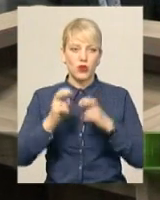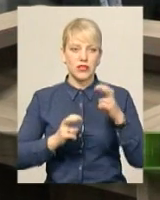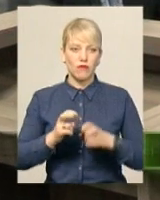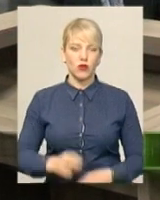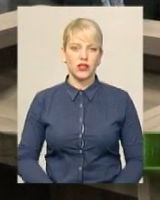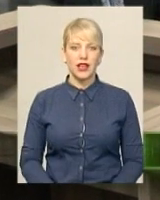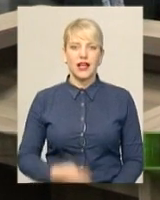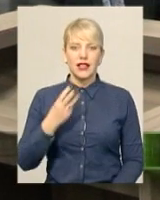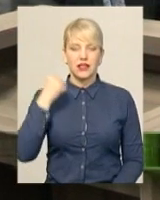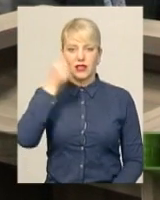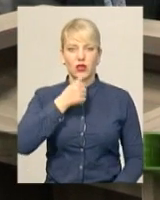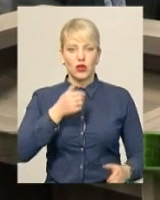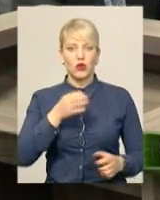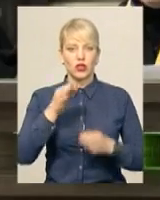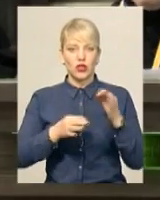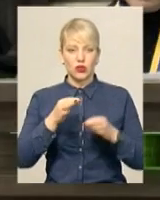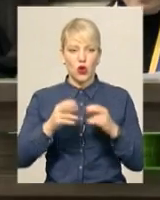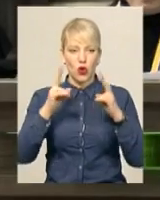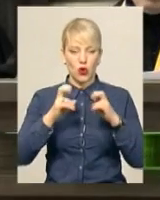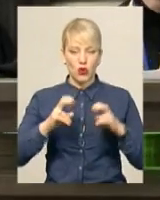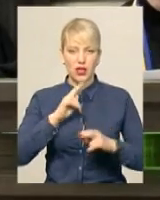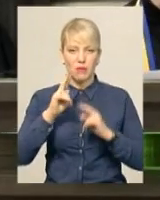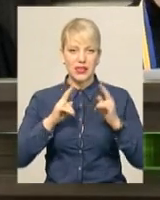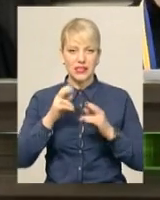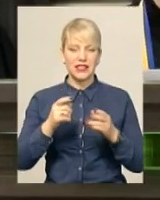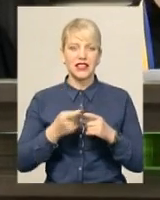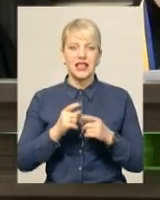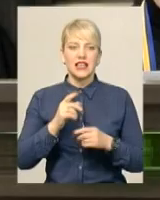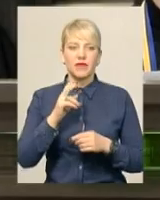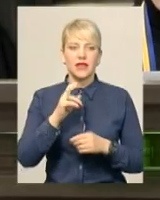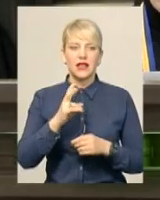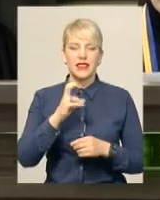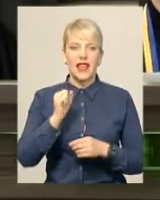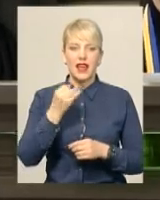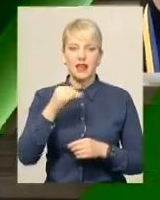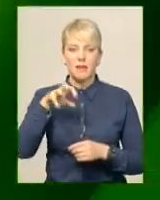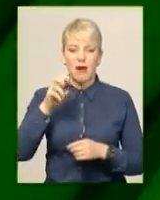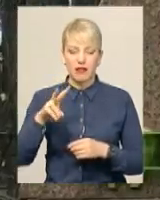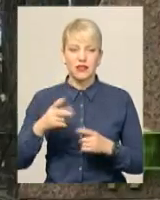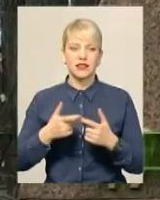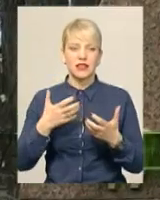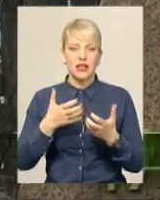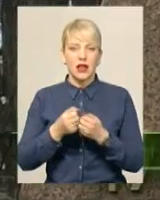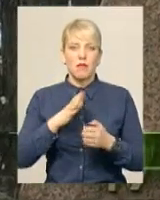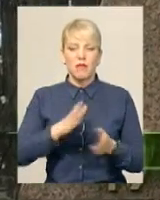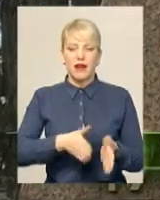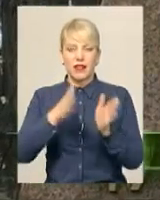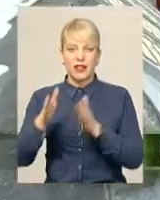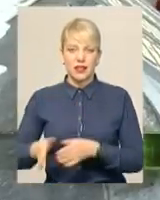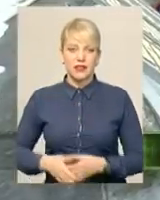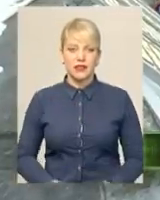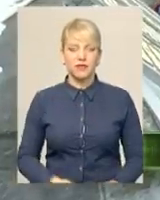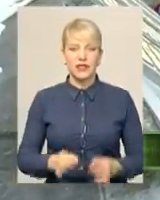судів. Розгляд апеляційної скарги, винного у смертельній ДТП в Летичеві, Євгена Неймака перенесли. Звільнений від окупантів,